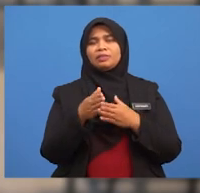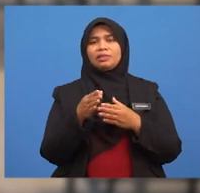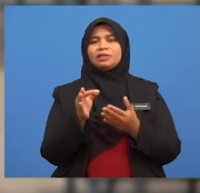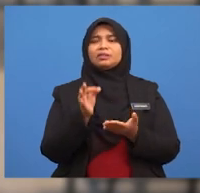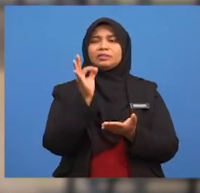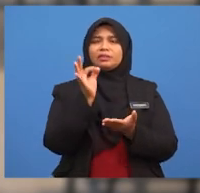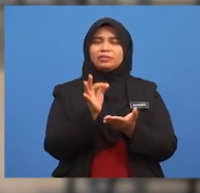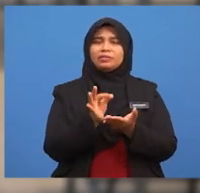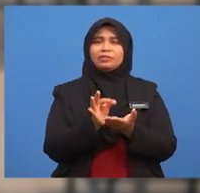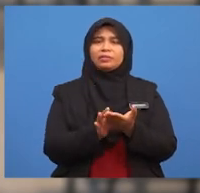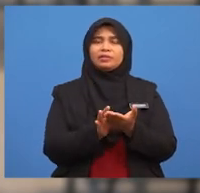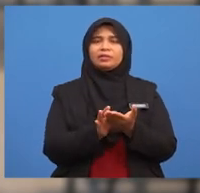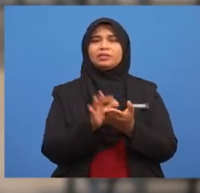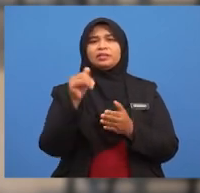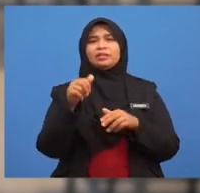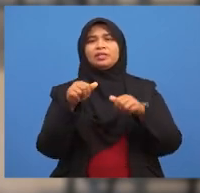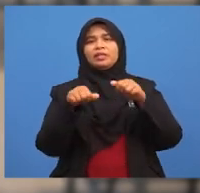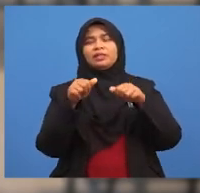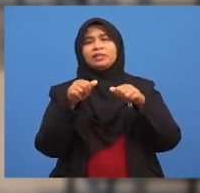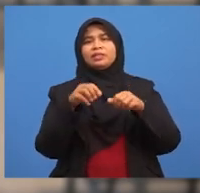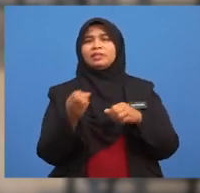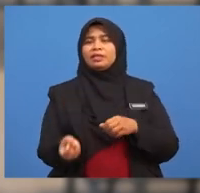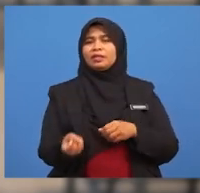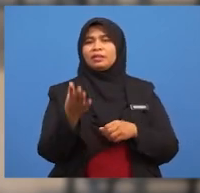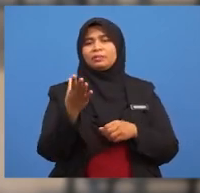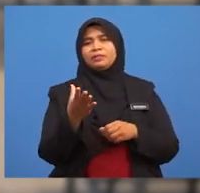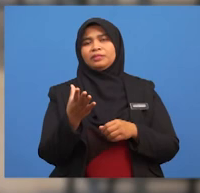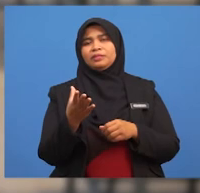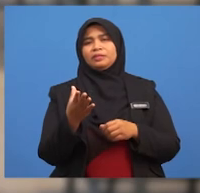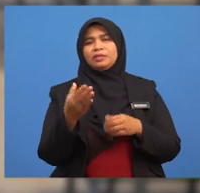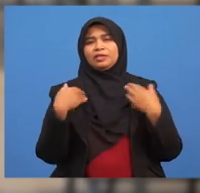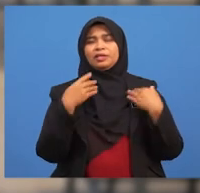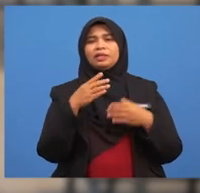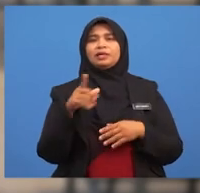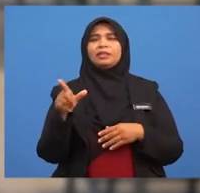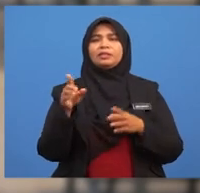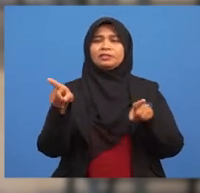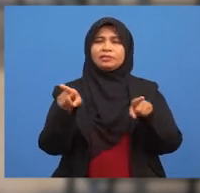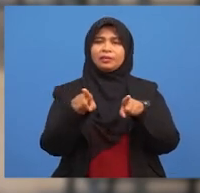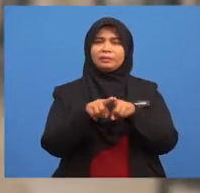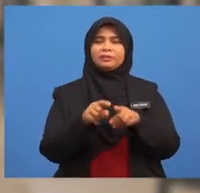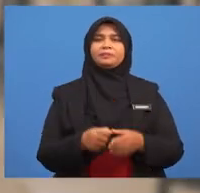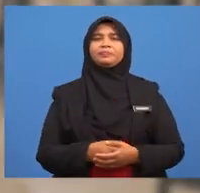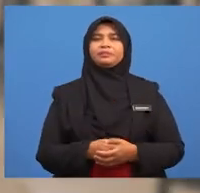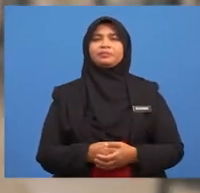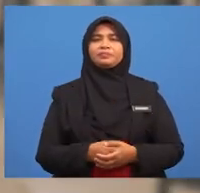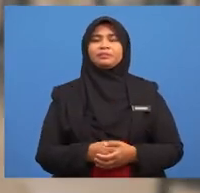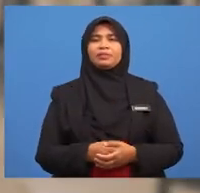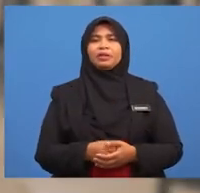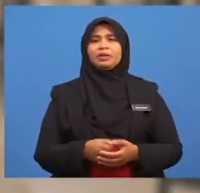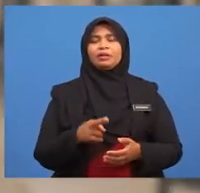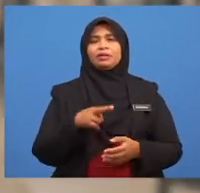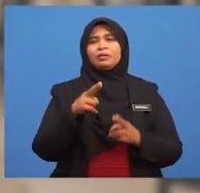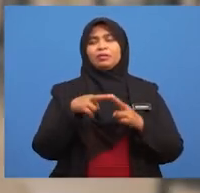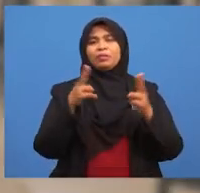duit syiling yang adil Dilambungkan adalah sama boleh jadi Ruang sampel